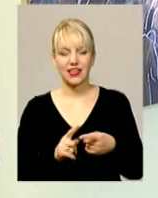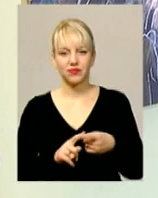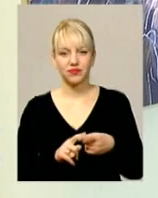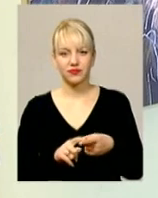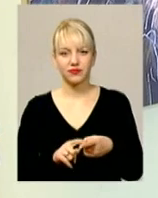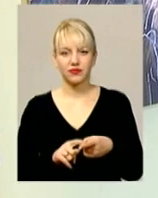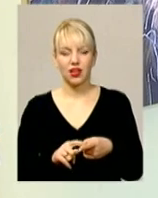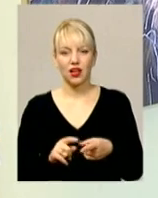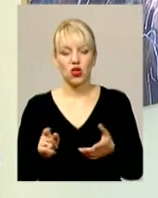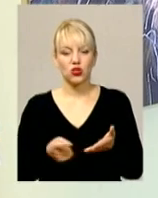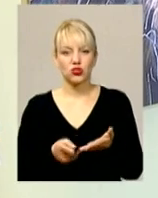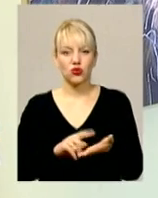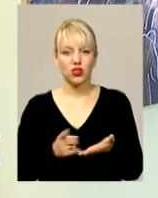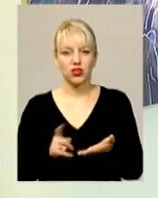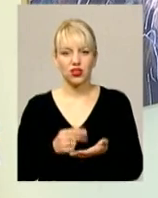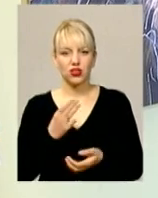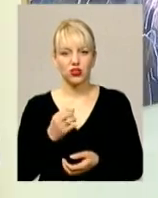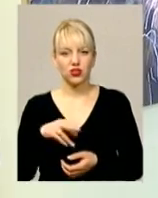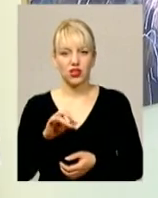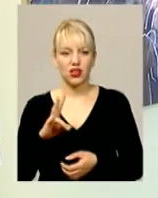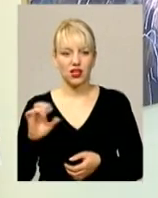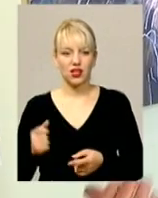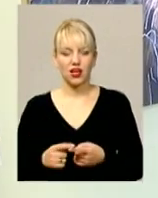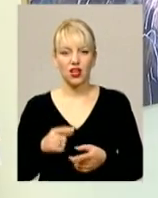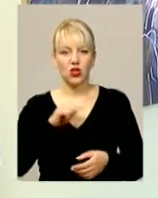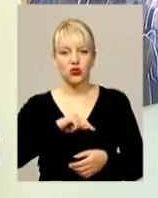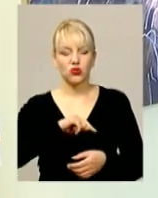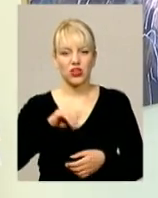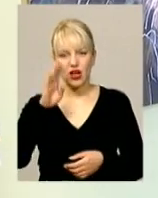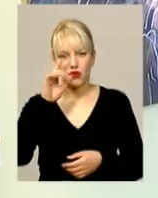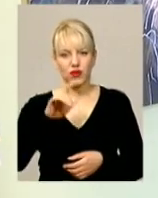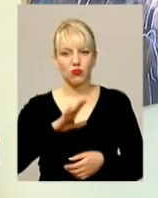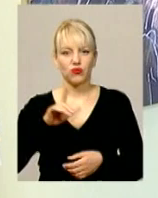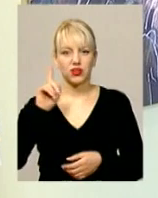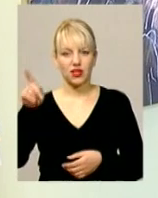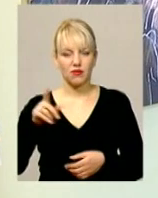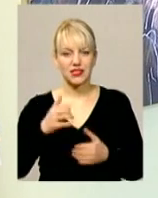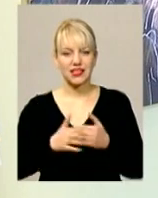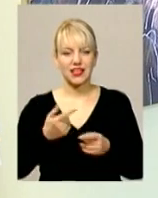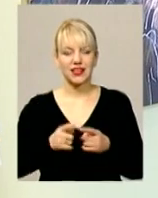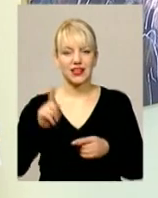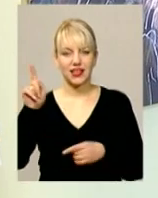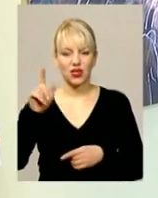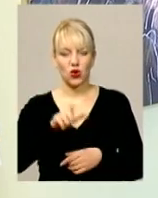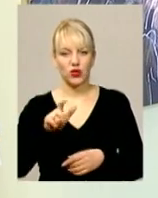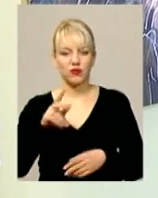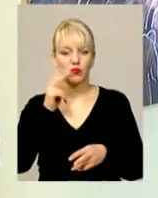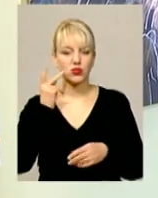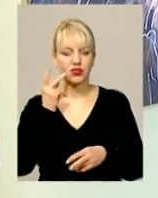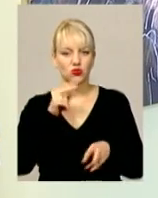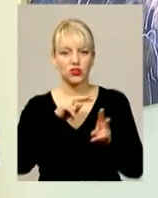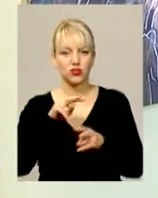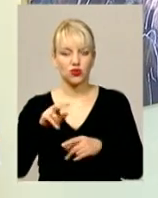Це сторінки щоденника. Душе він був там, він був серед тих людей. Він постійно слідкував за подіями і в нього